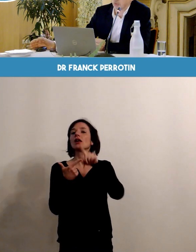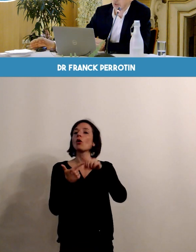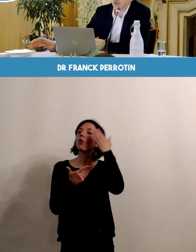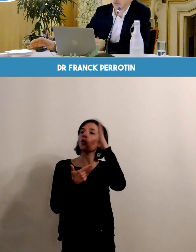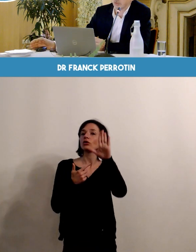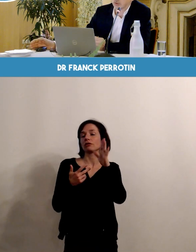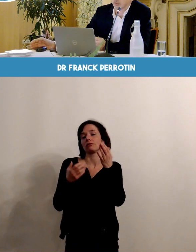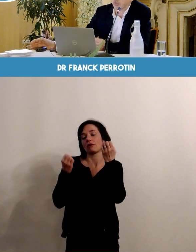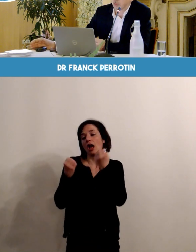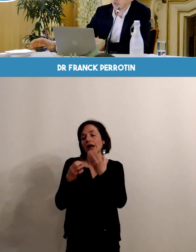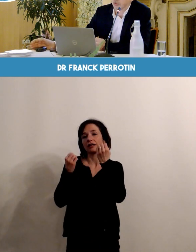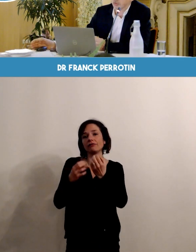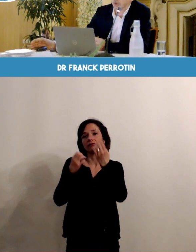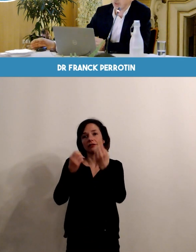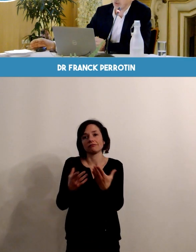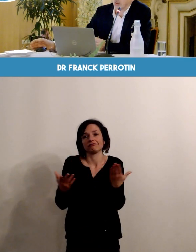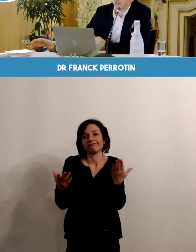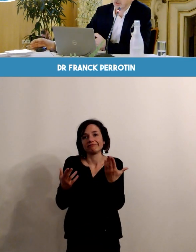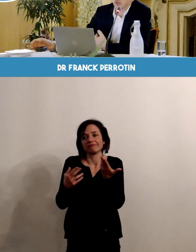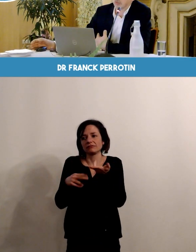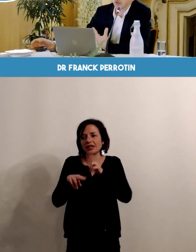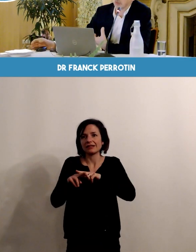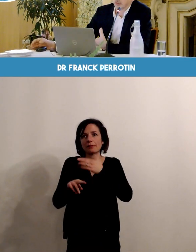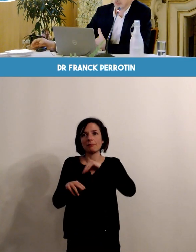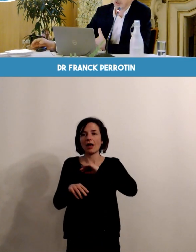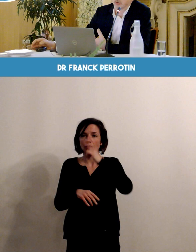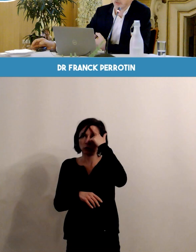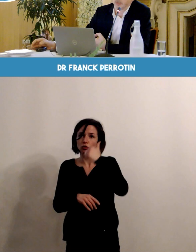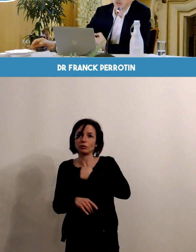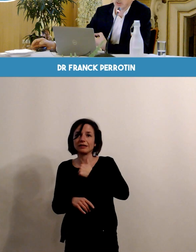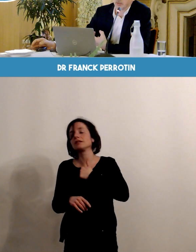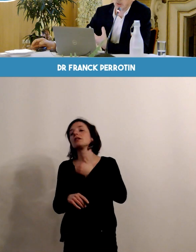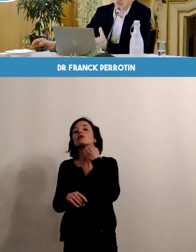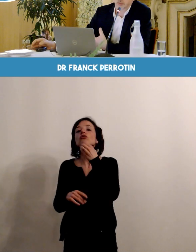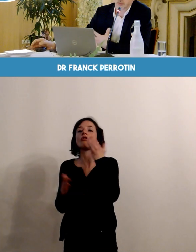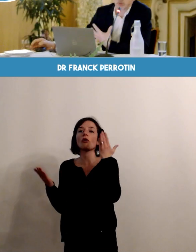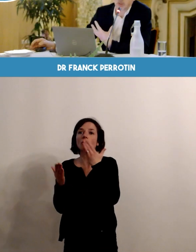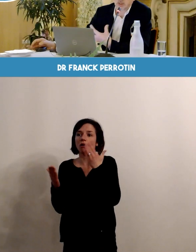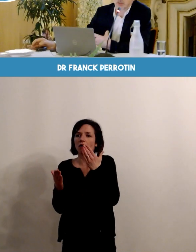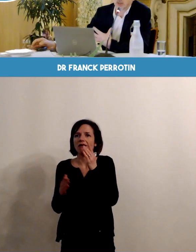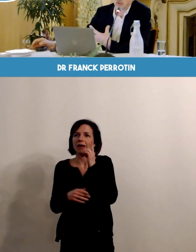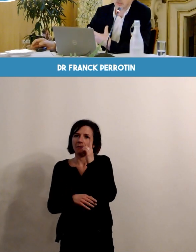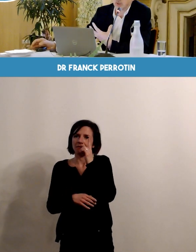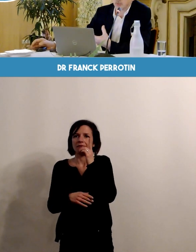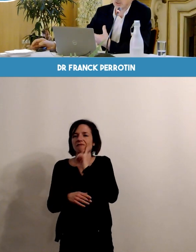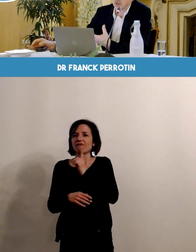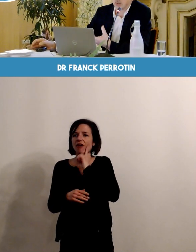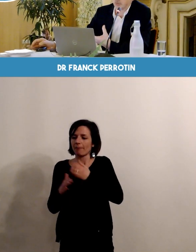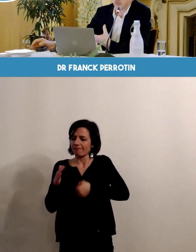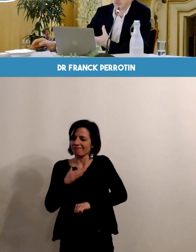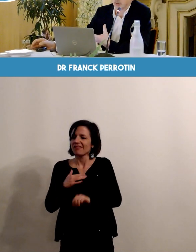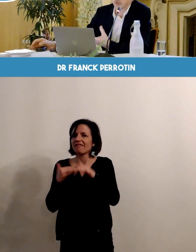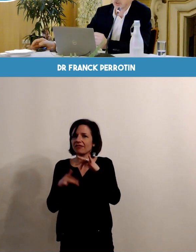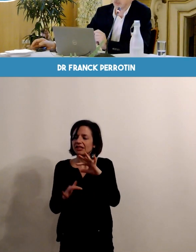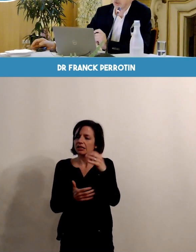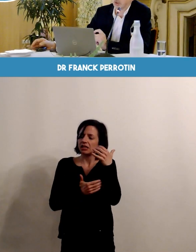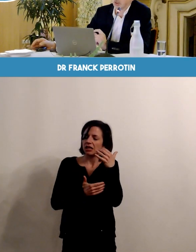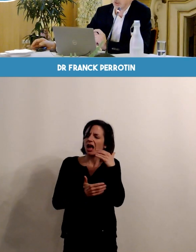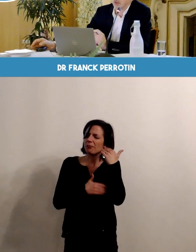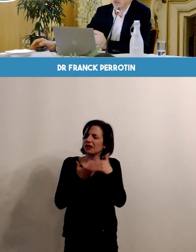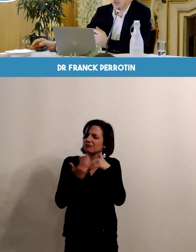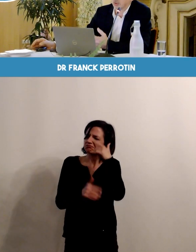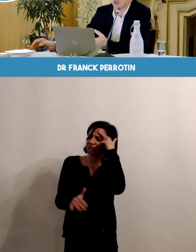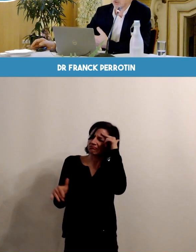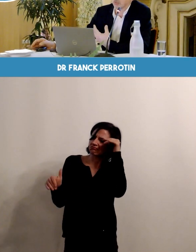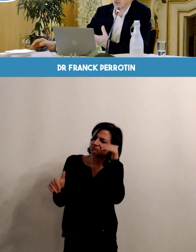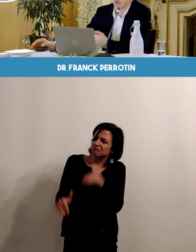décès c'est le suicide qui progresse de façon importante en particulier dans le postpartum et qui amène aujourd'hui à essayer de dépister un peu